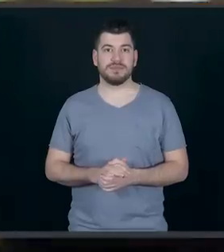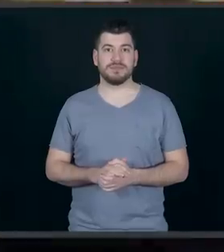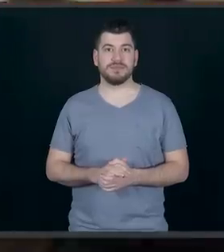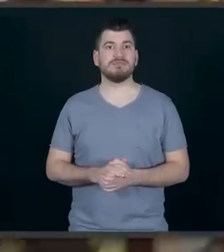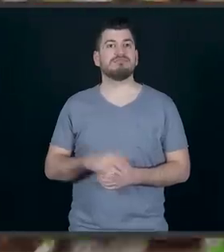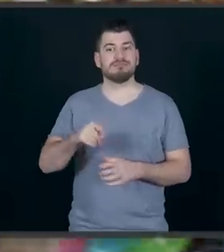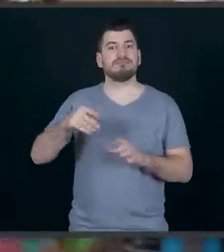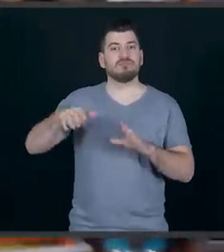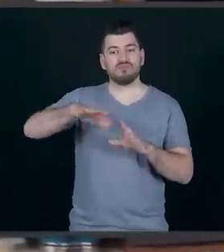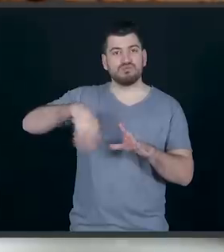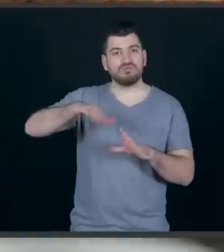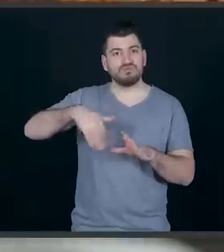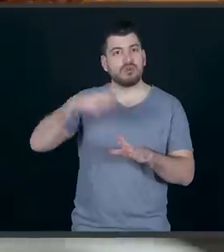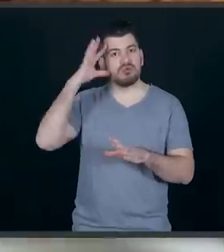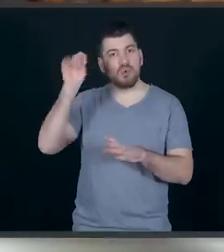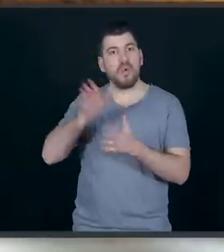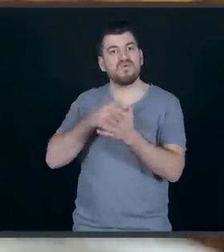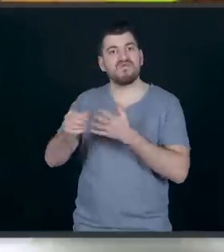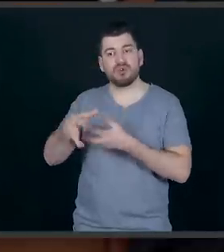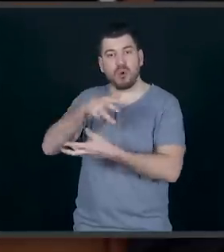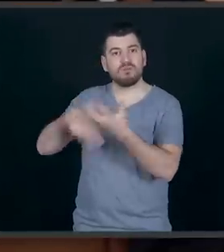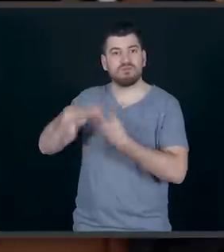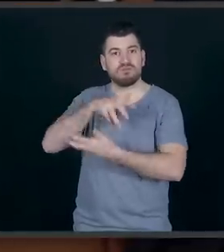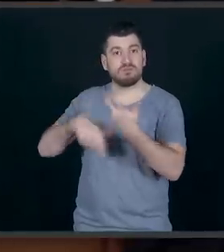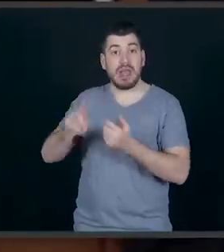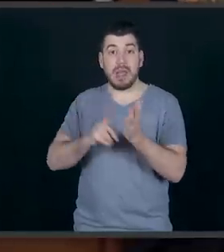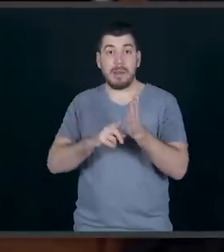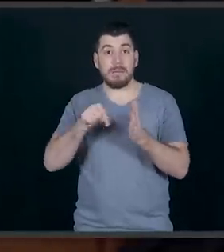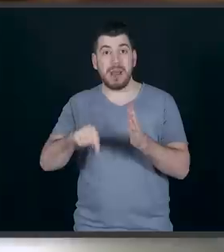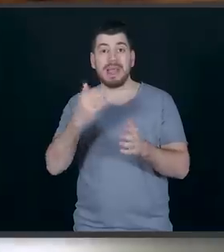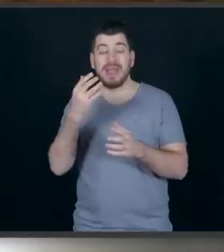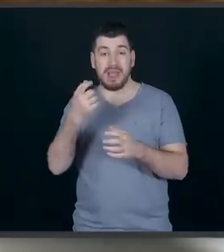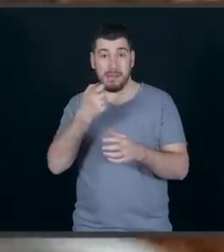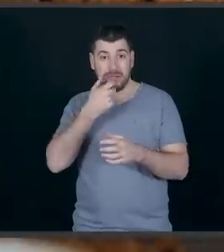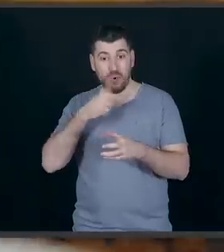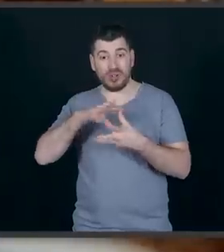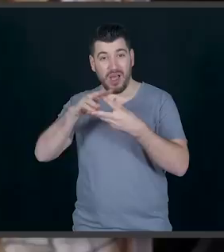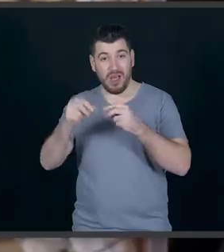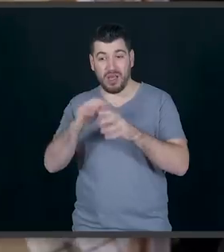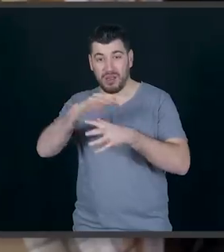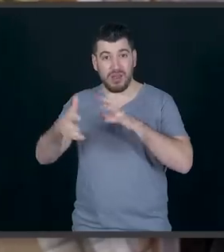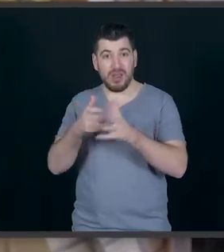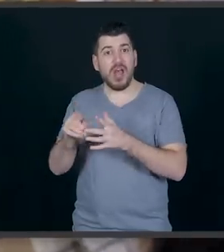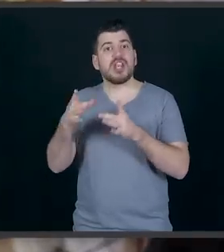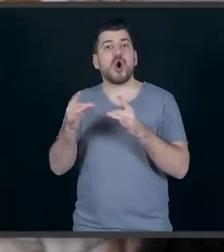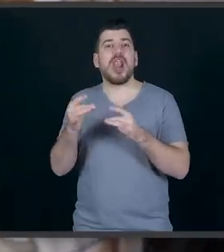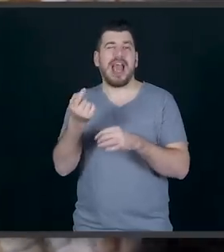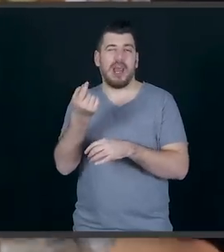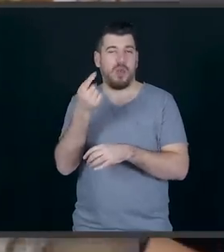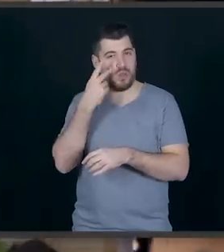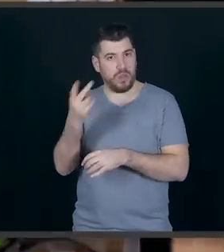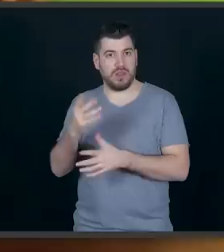Και ανακατεύουμε μέχρι που να δούμε ότι το βούτυρο πάει παντού. Πρέπει να καλύψει τελείως όλο το μπισκότο. Με κολλάει λίγο το μπισκότο.